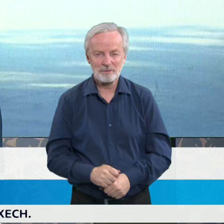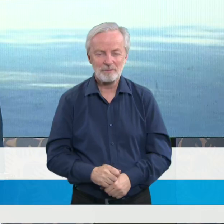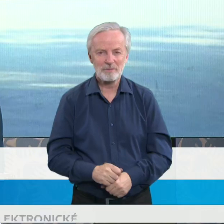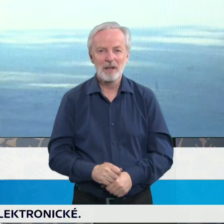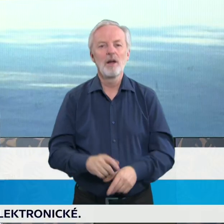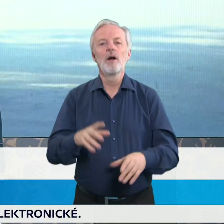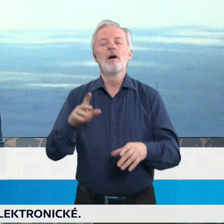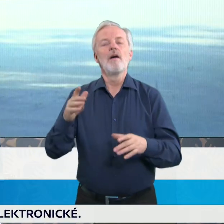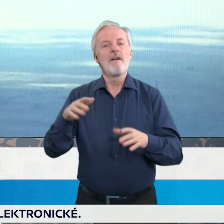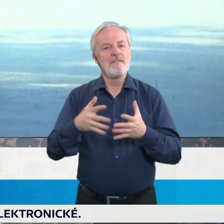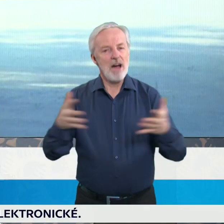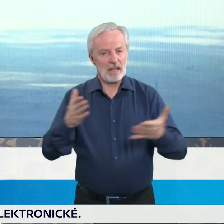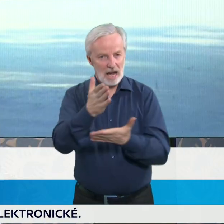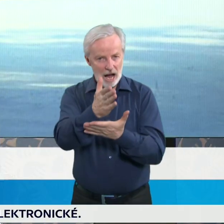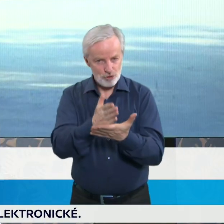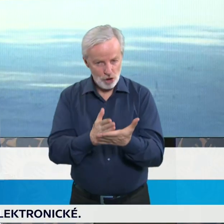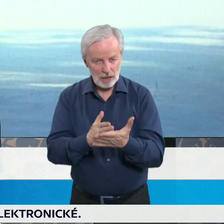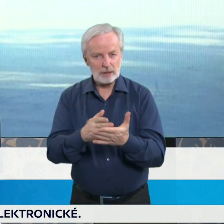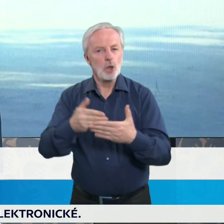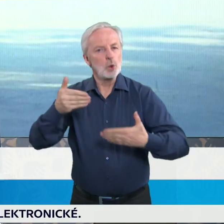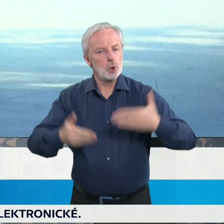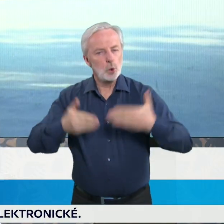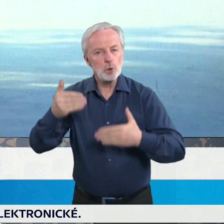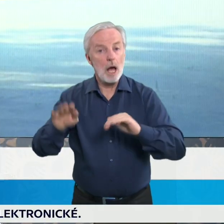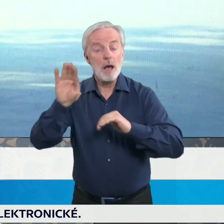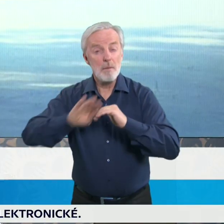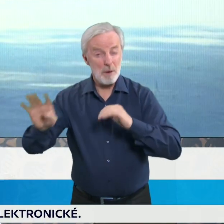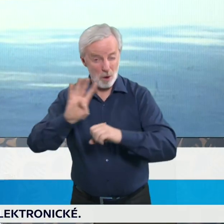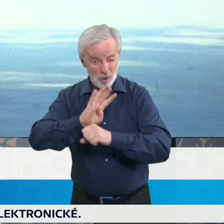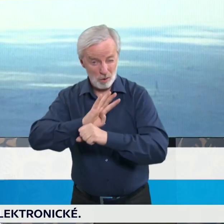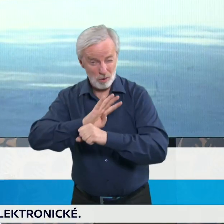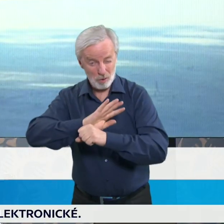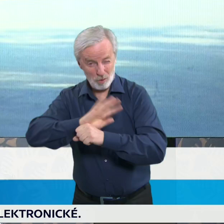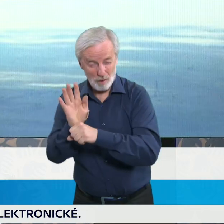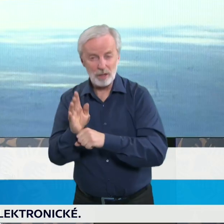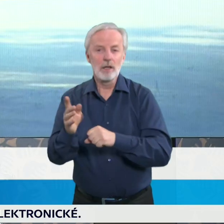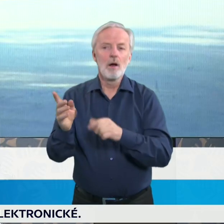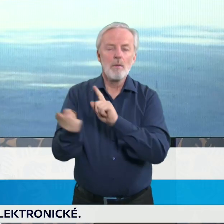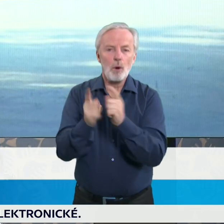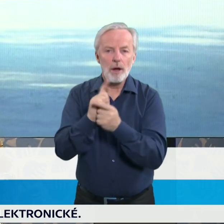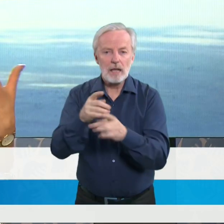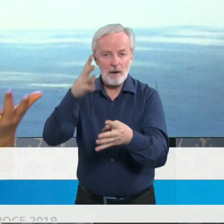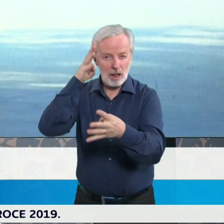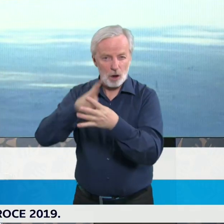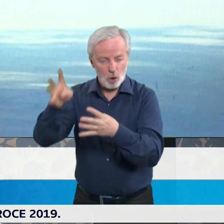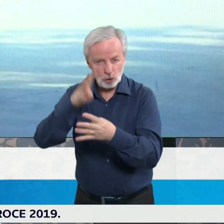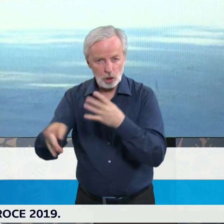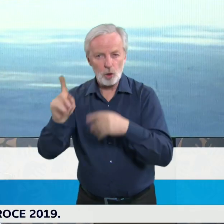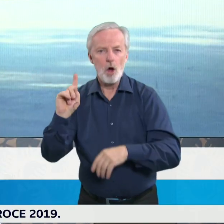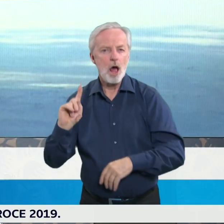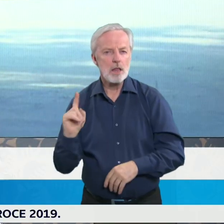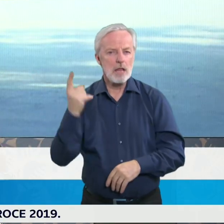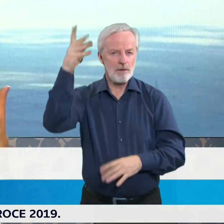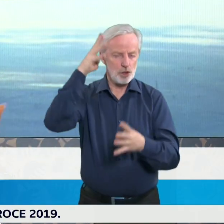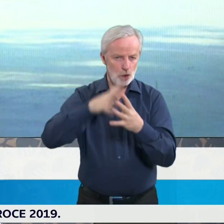vlády necovidové se týkala projednání výsledků jednotlivých kontrol NKU, případně projednání